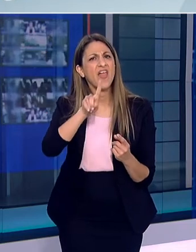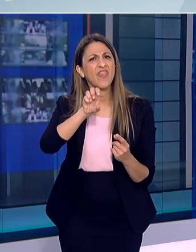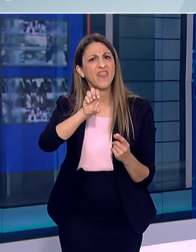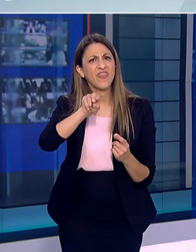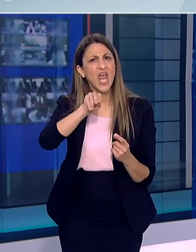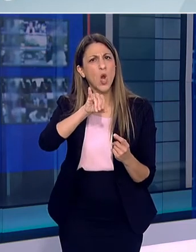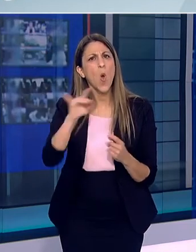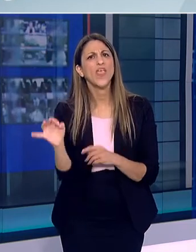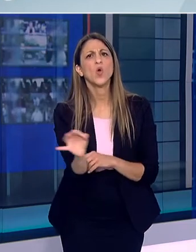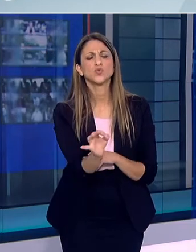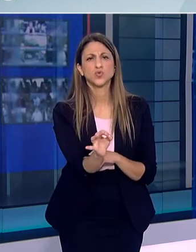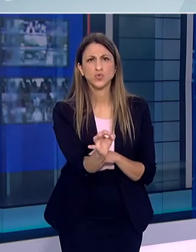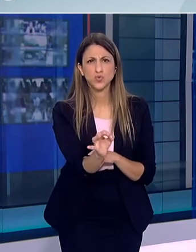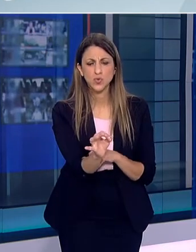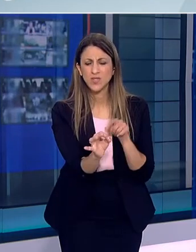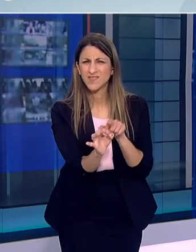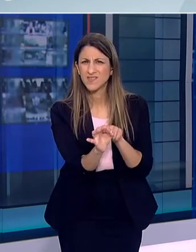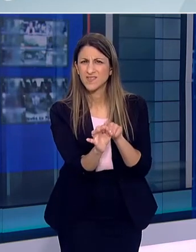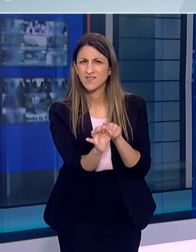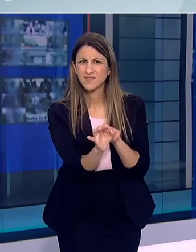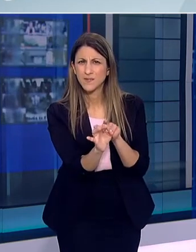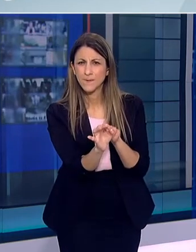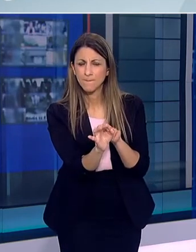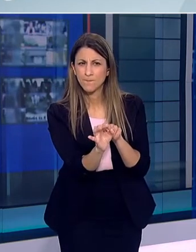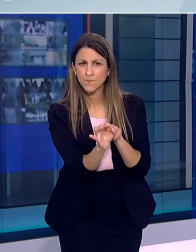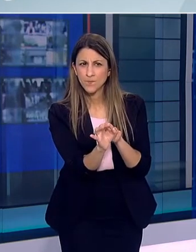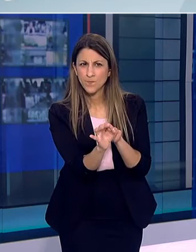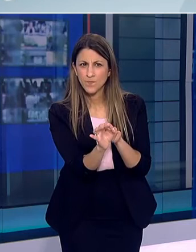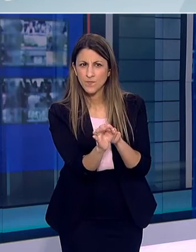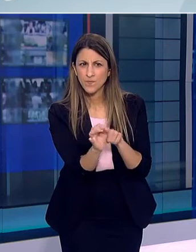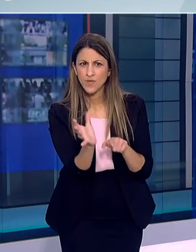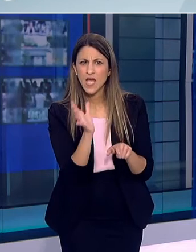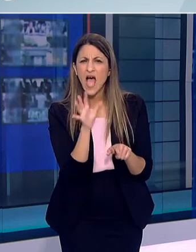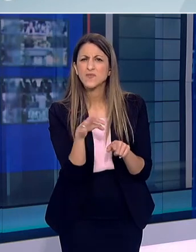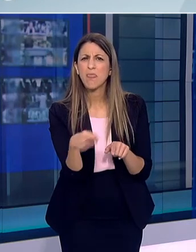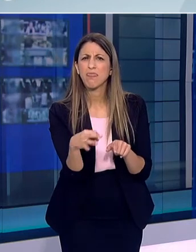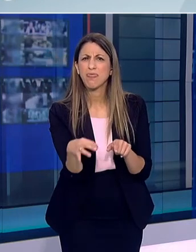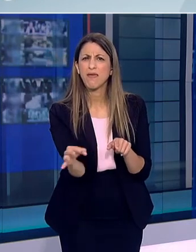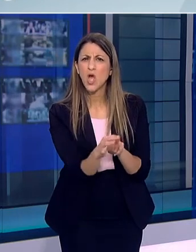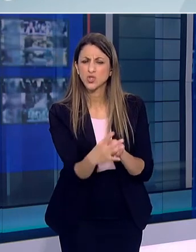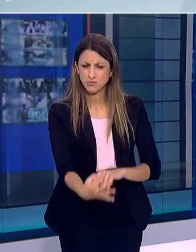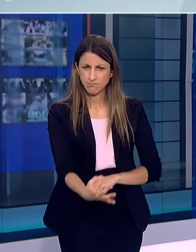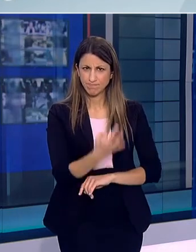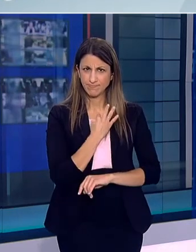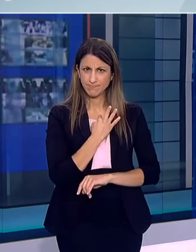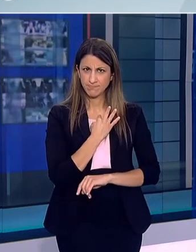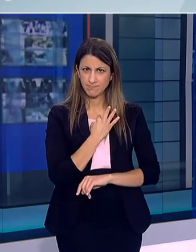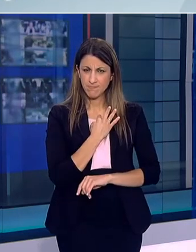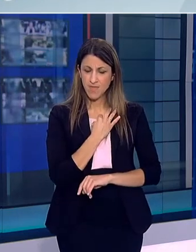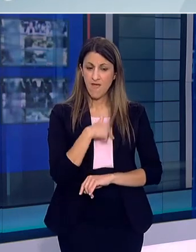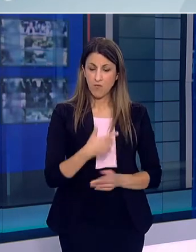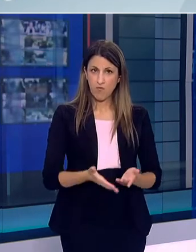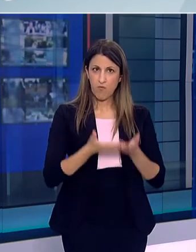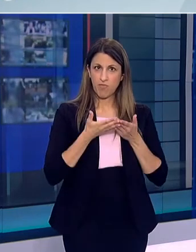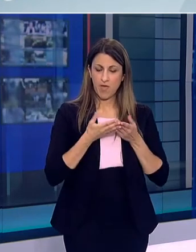εκφράζει έναν ιό Ο οποίος είναι ασθενής και δεν μας κάνει βλάβη στον οργανισμό μας Αλλά θα βοηθάει στην παραγωγή της